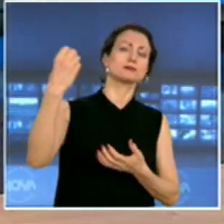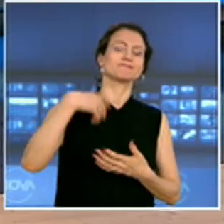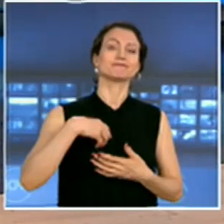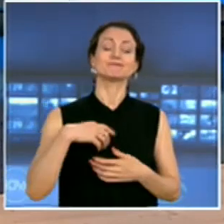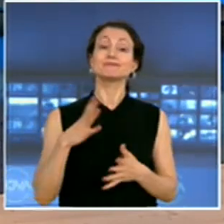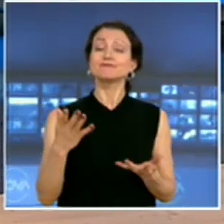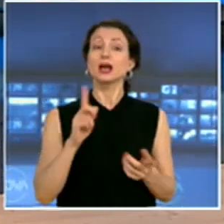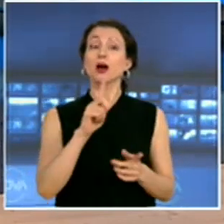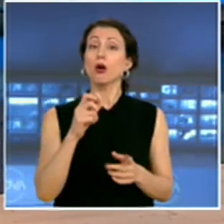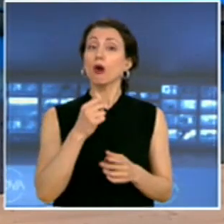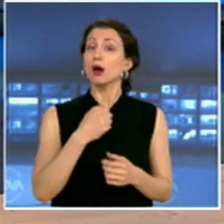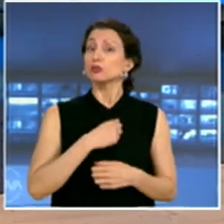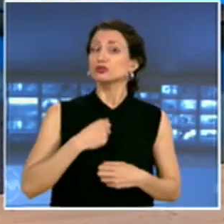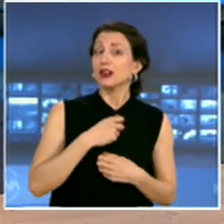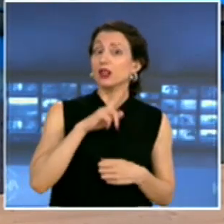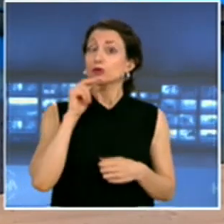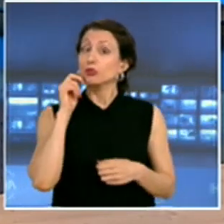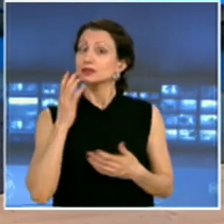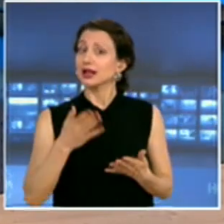Стоян Нешев по тази тема сега. Слушамете.